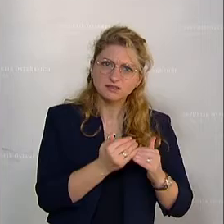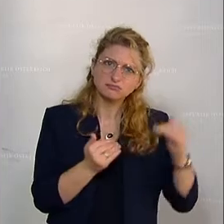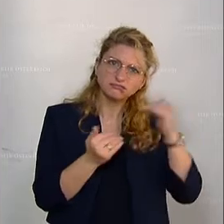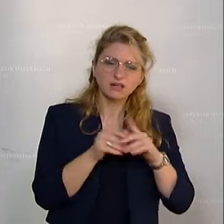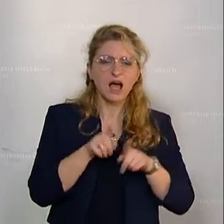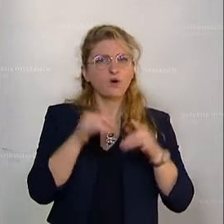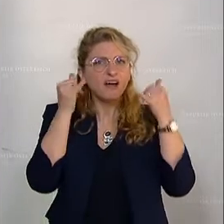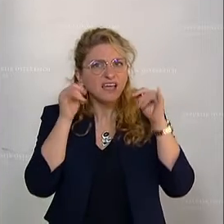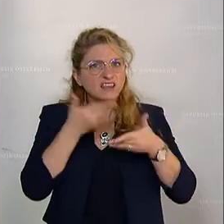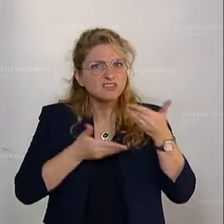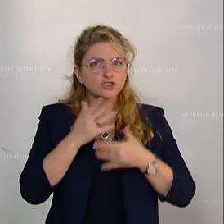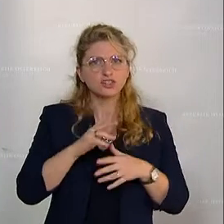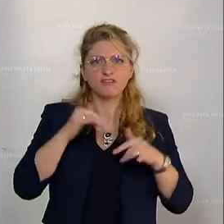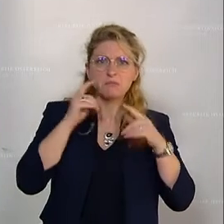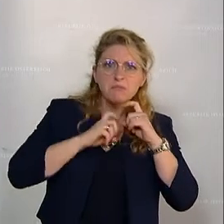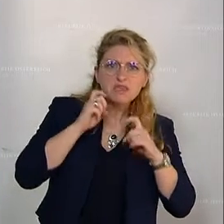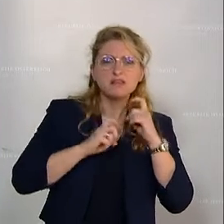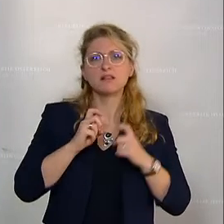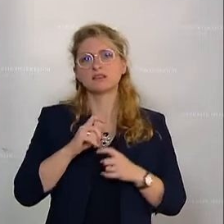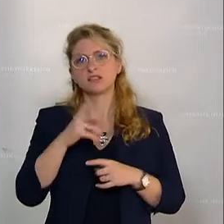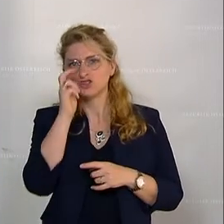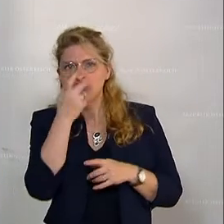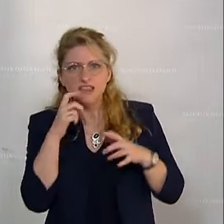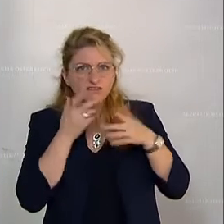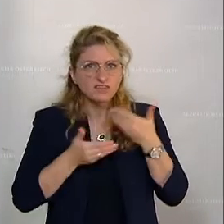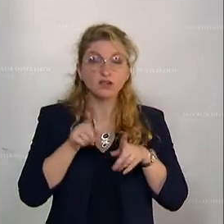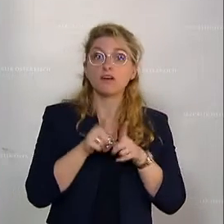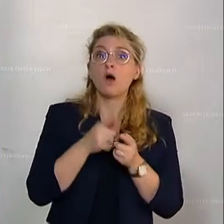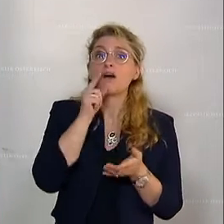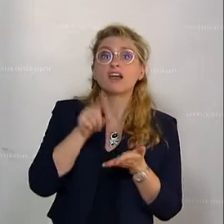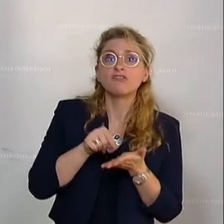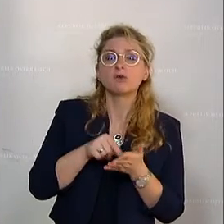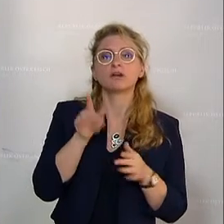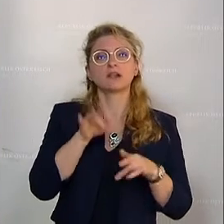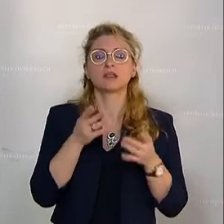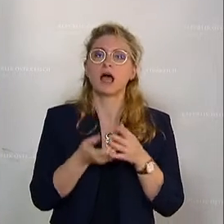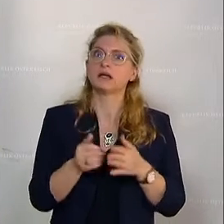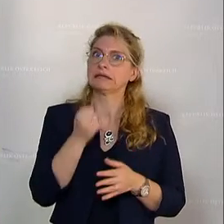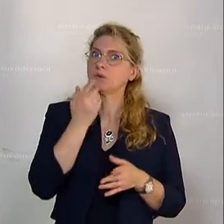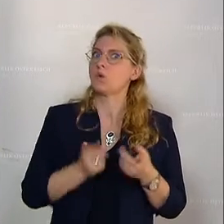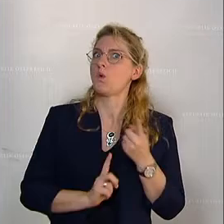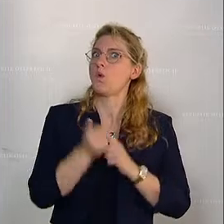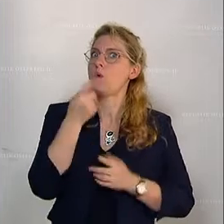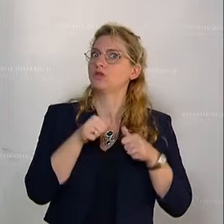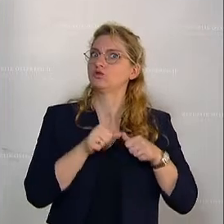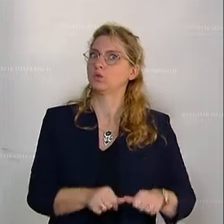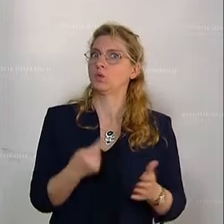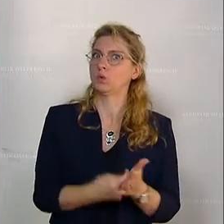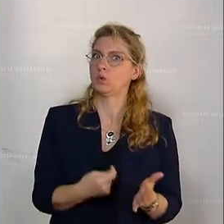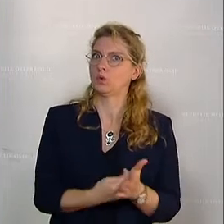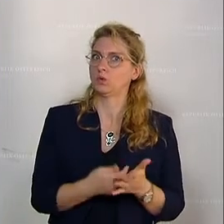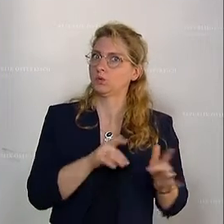Milch, die Rinderwirtschaft, die Schweinerwirtschaft und auch im Bereich Geflügel, wir einen extrem hohen Kostendruck haben und ich überhaupt kein